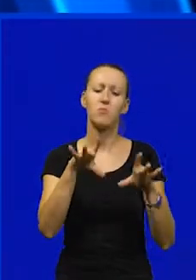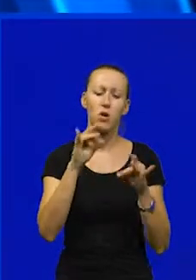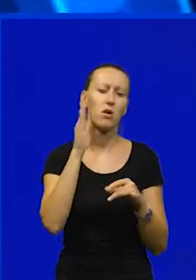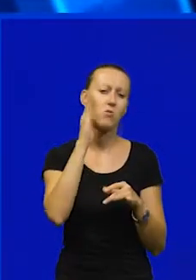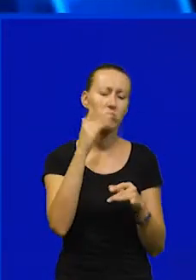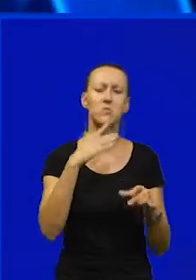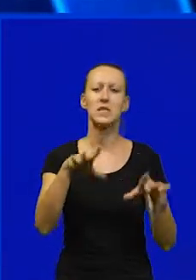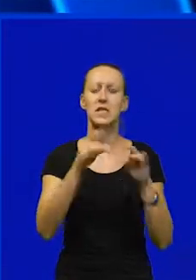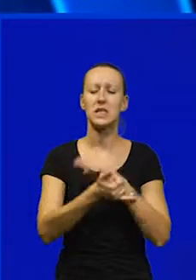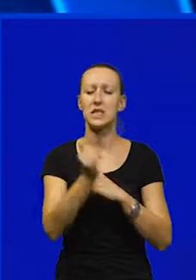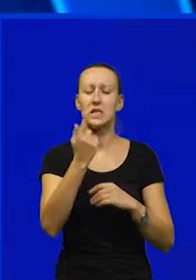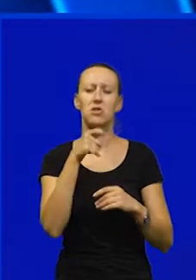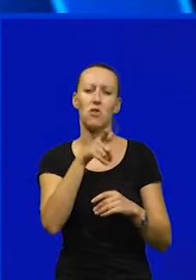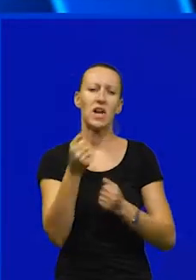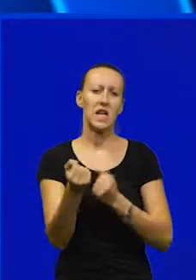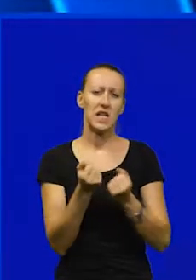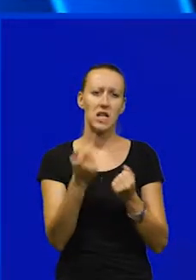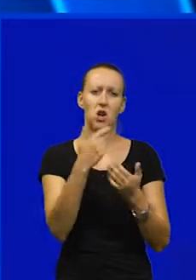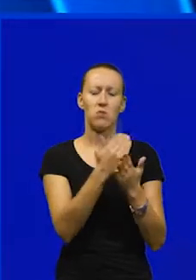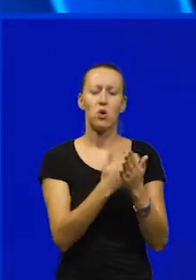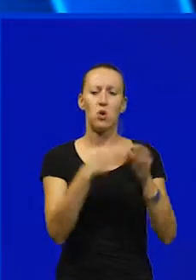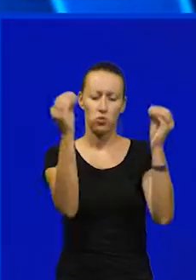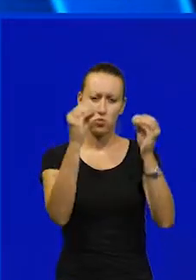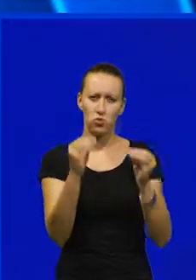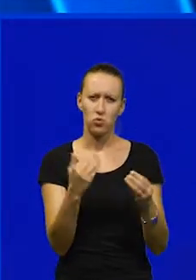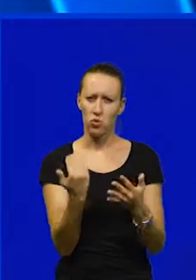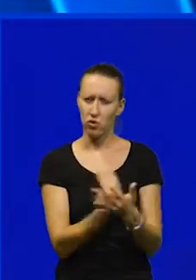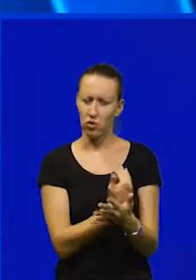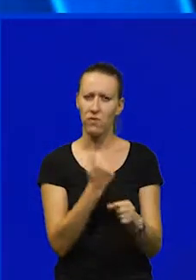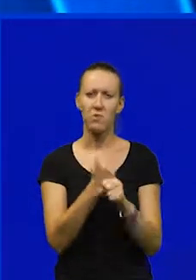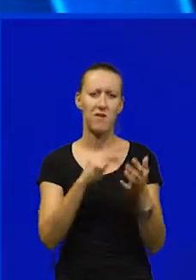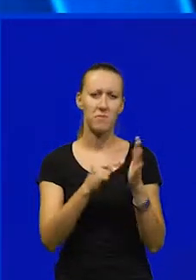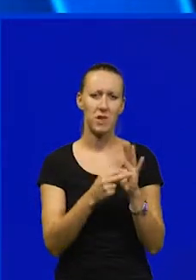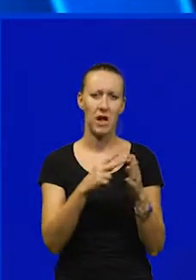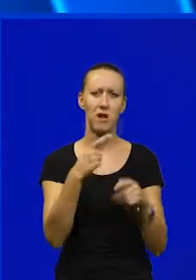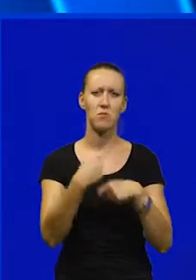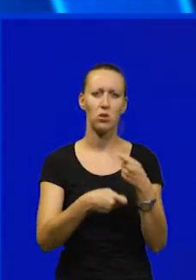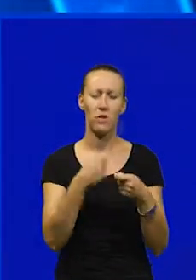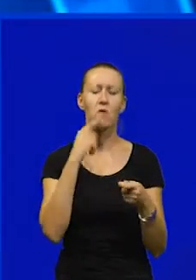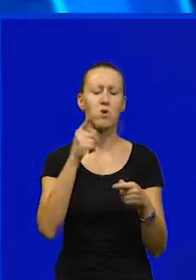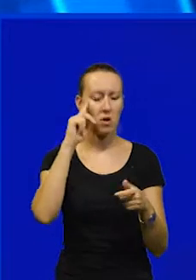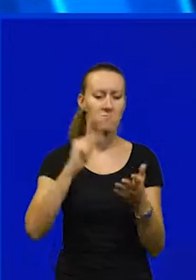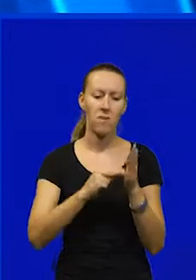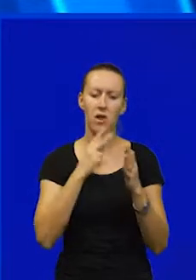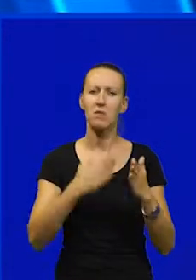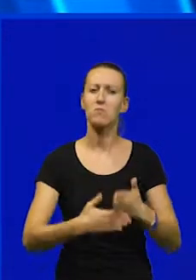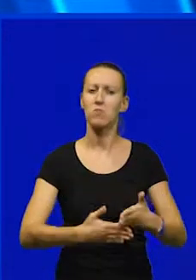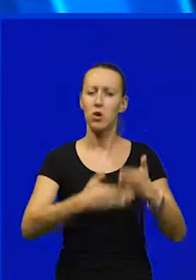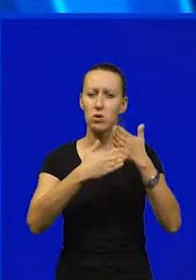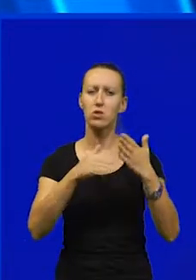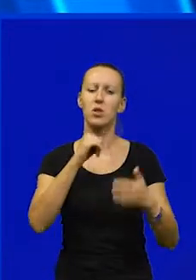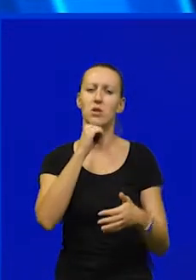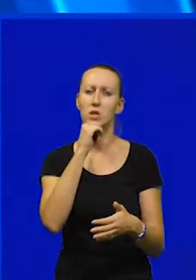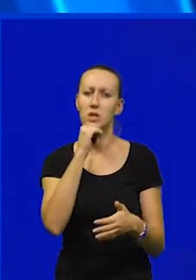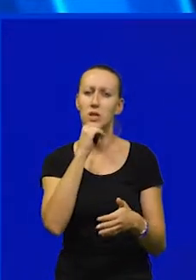izlazka iz ove situacije kroz program restrukturiranja koji mora i osmisliti, i podržati, i